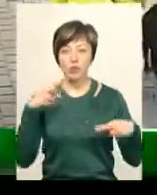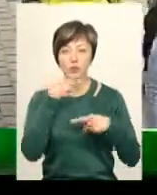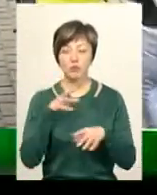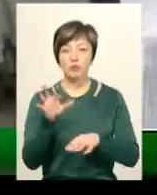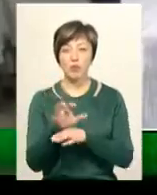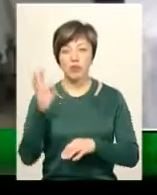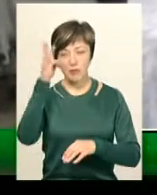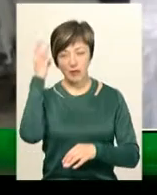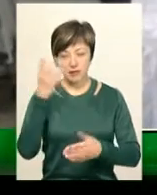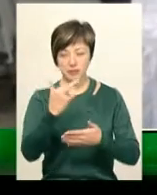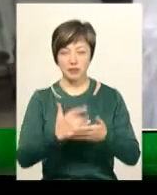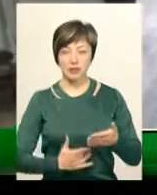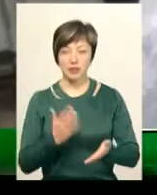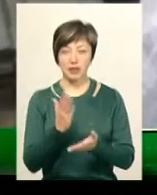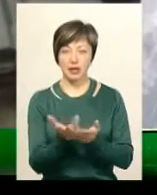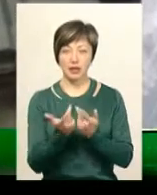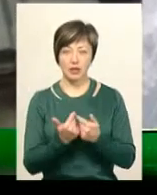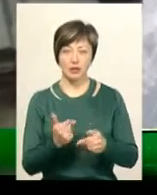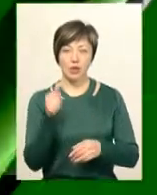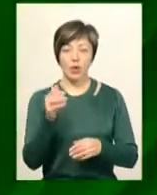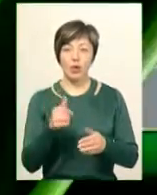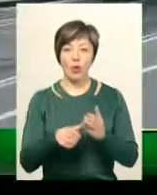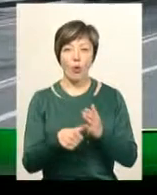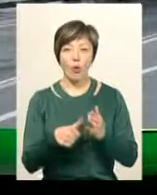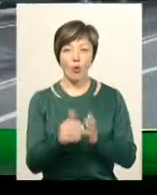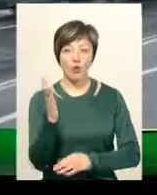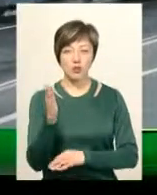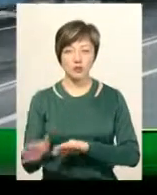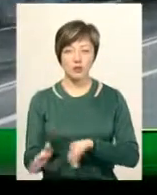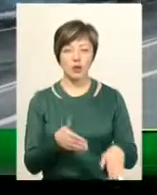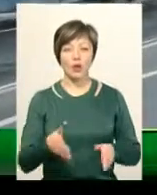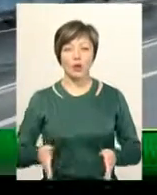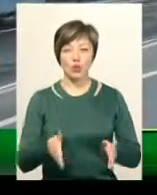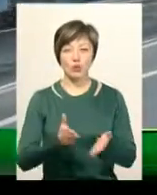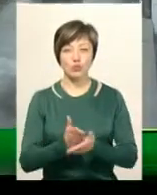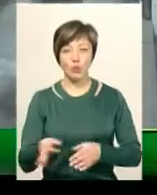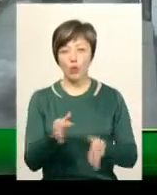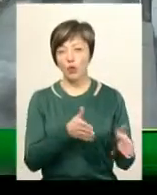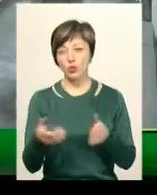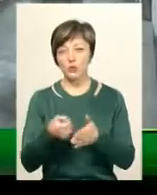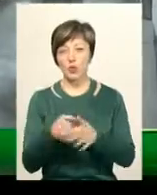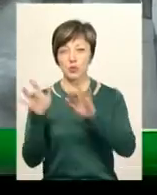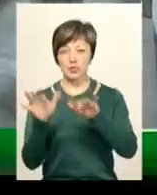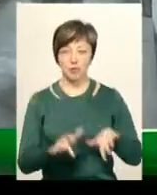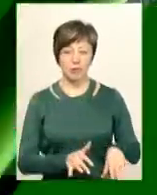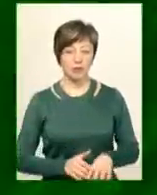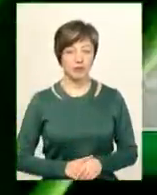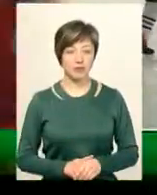у Хмельницькому набрала необхідну для розгляду кількість голосів. Дорожні служби в області готові до снігопадів.